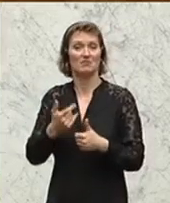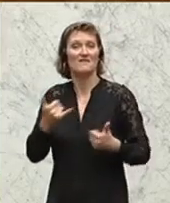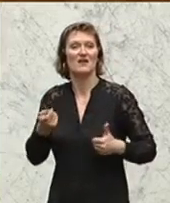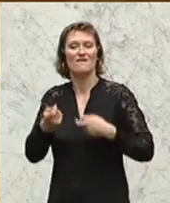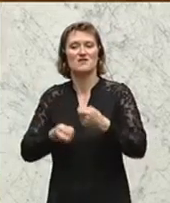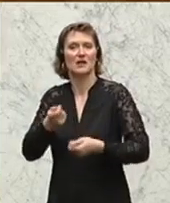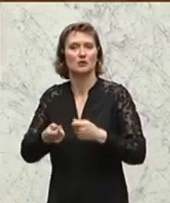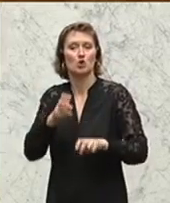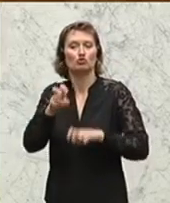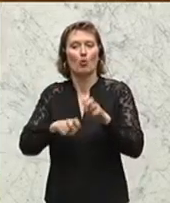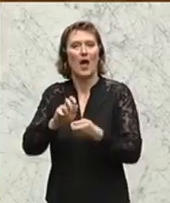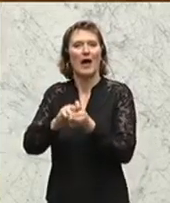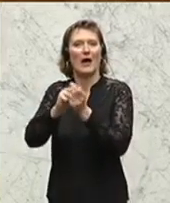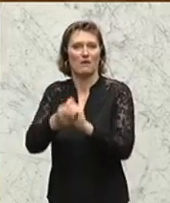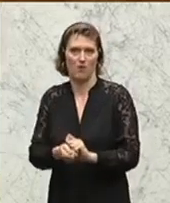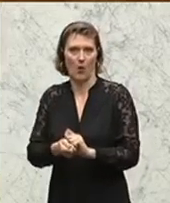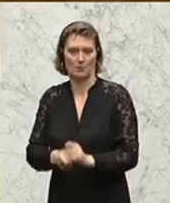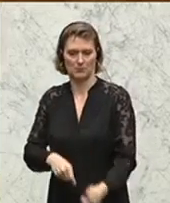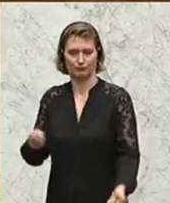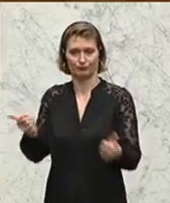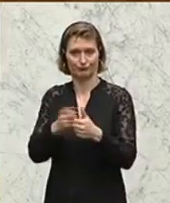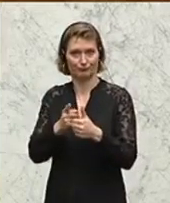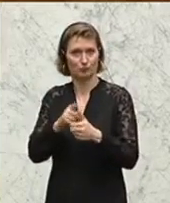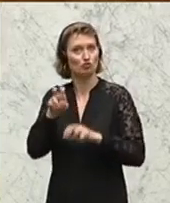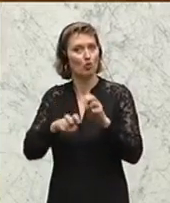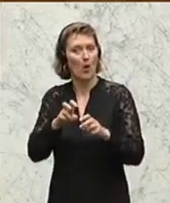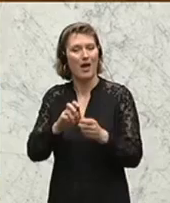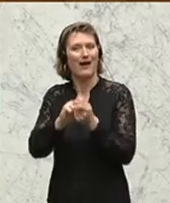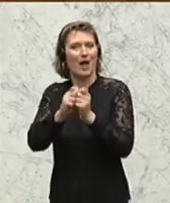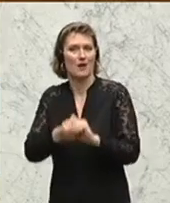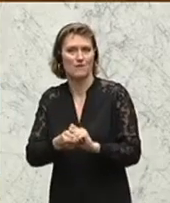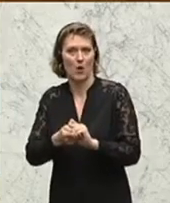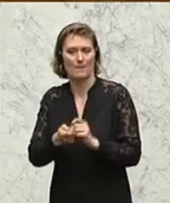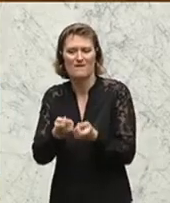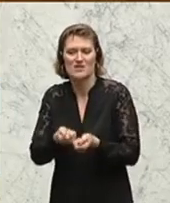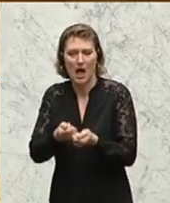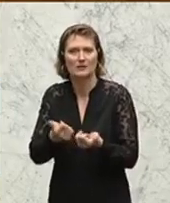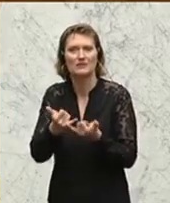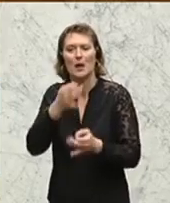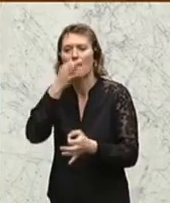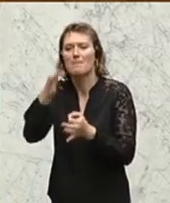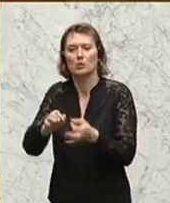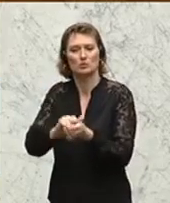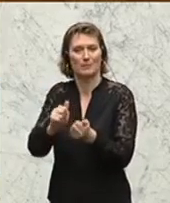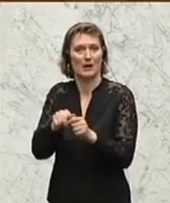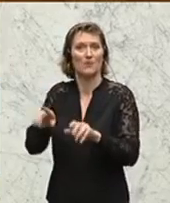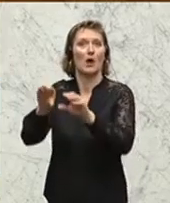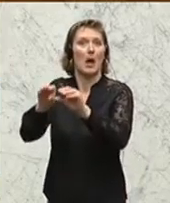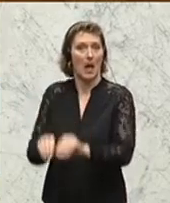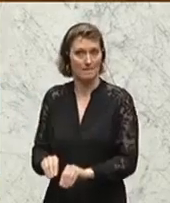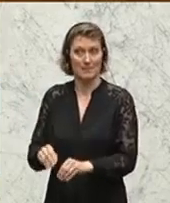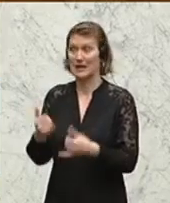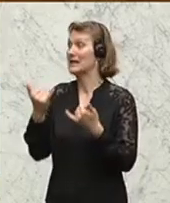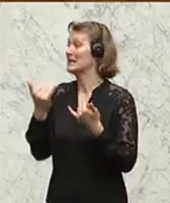Finanzierung der Steuerreform. Bei der Finanzierung der Steuerreform wurde ein Schwerpunkt auf die Betrugsbekämpfung gelegt